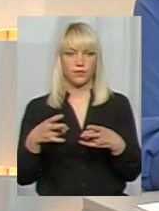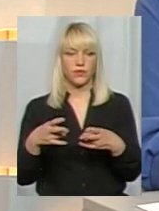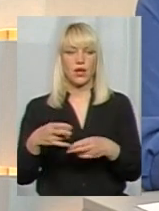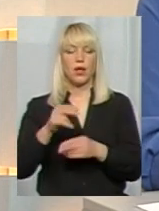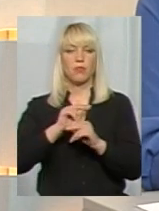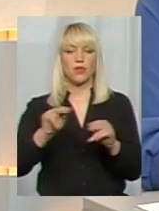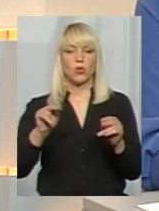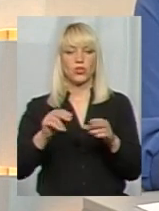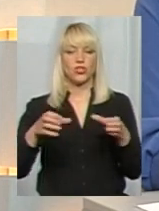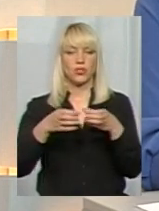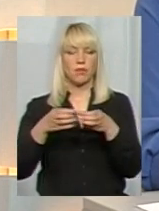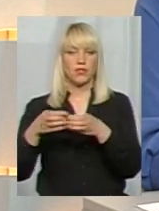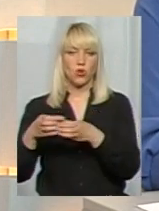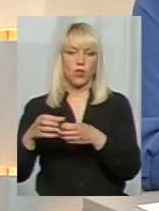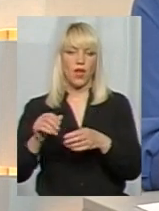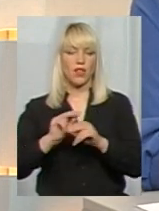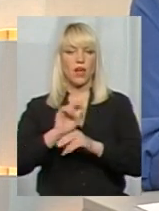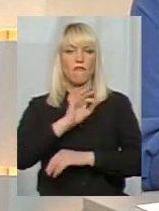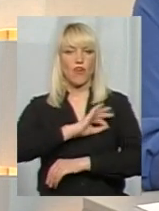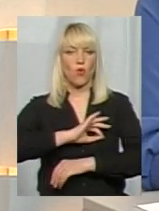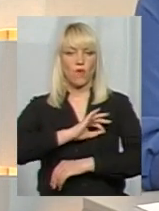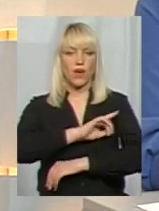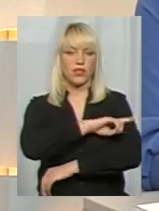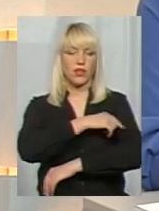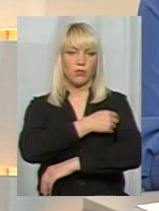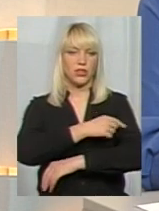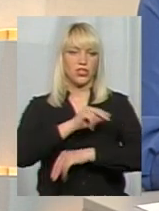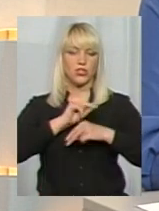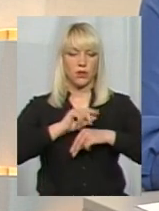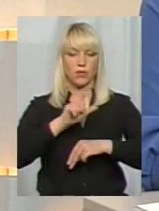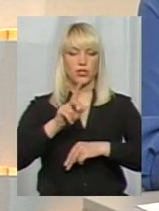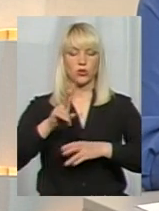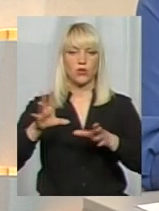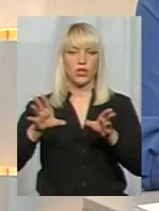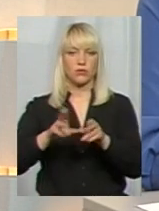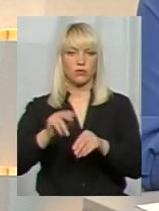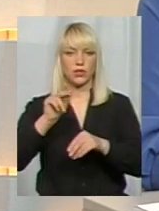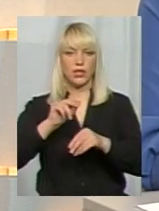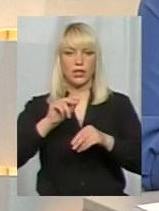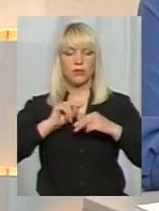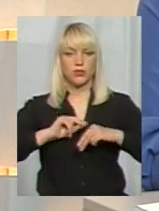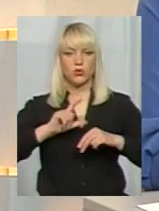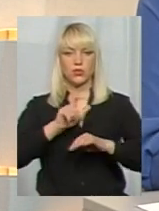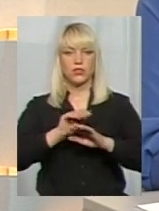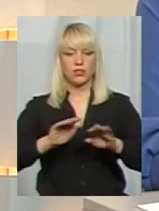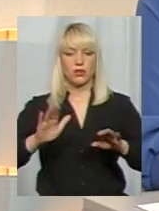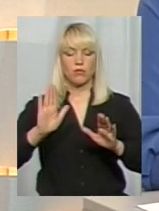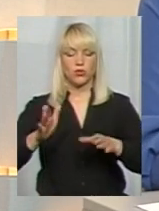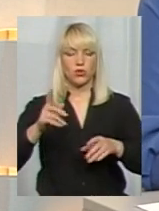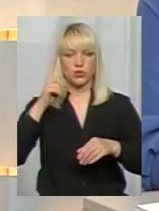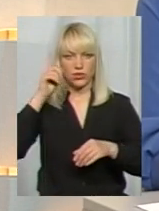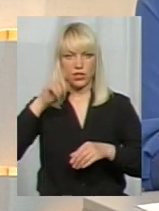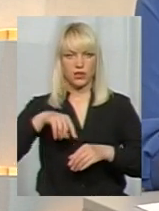Педагогічний персонал, вихователі, медичні працівники, всі, хто працює з дітьми, вони будуть добре налаштовані і знати